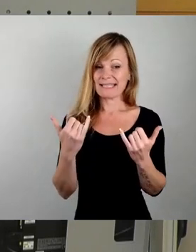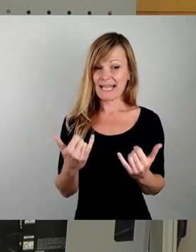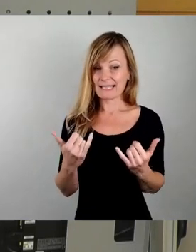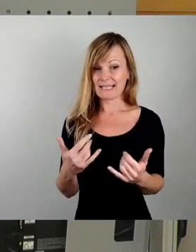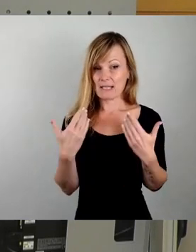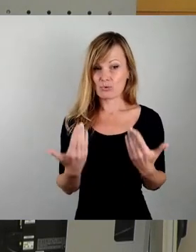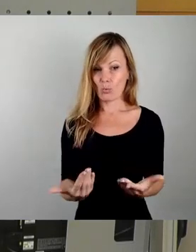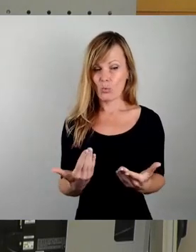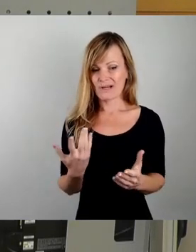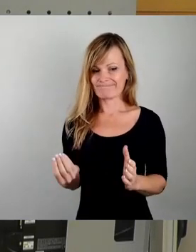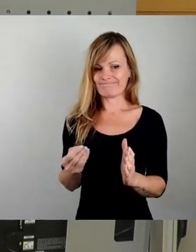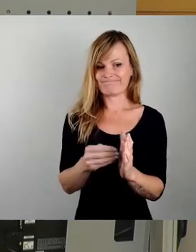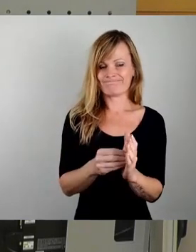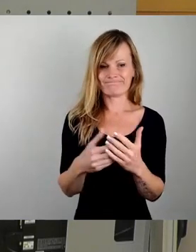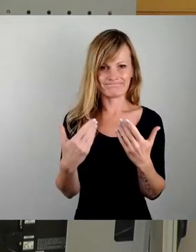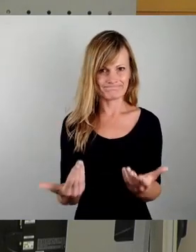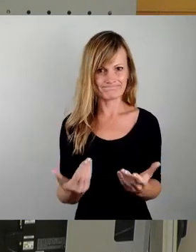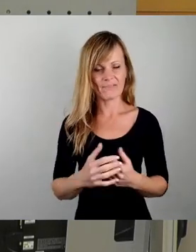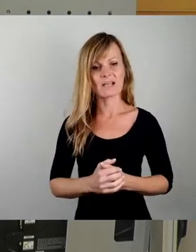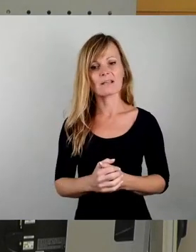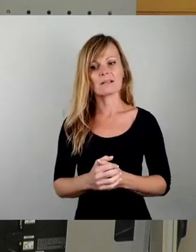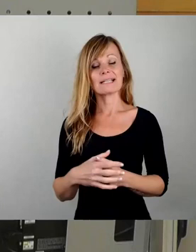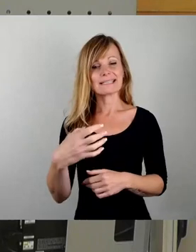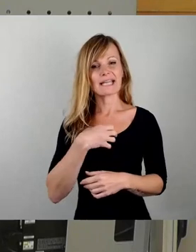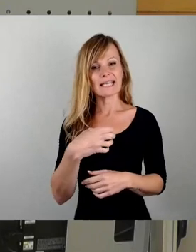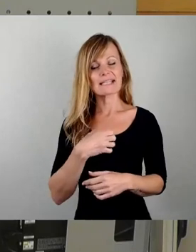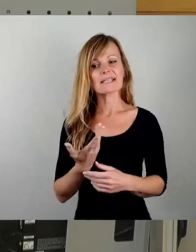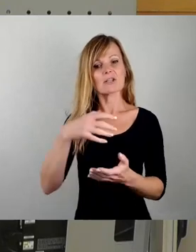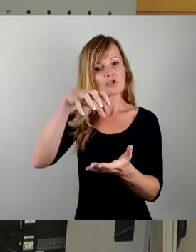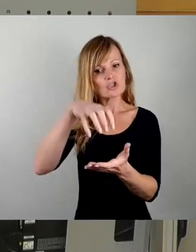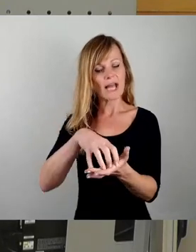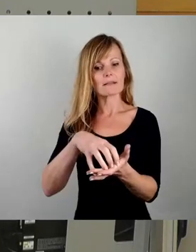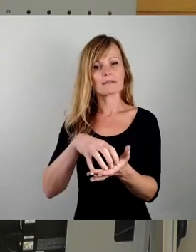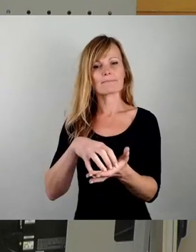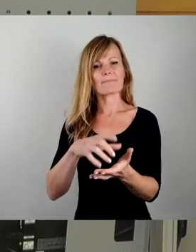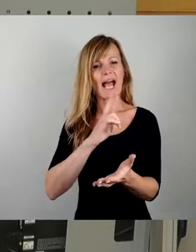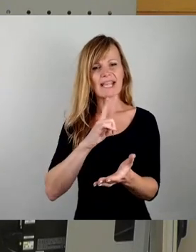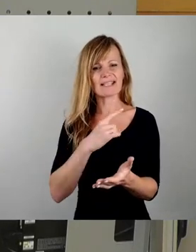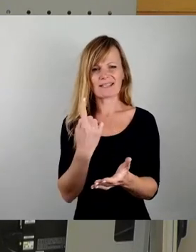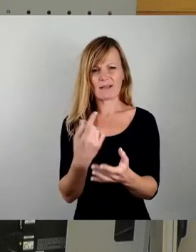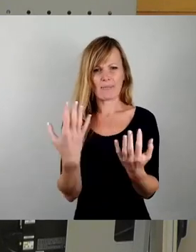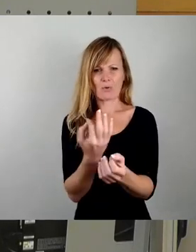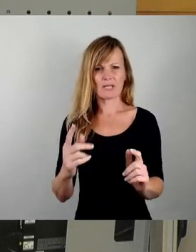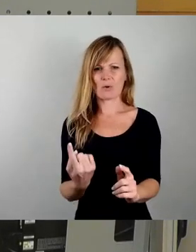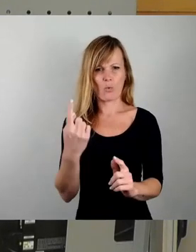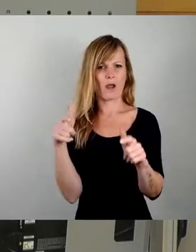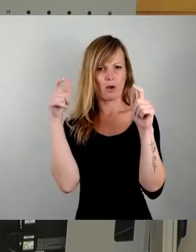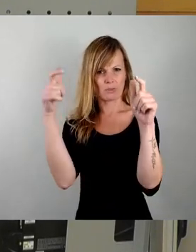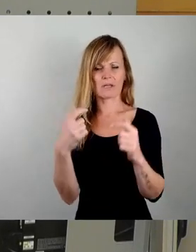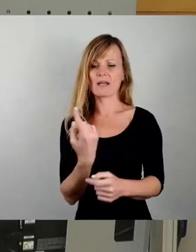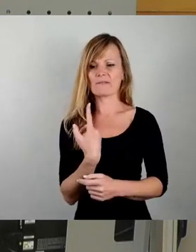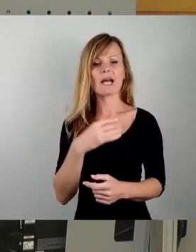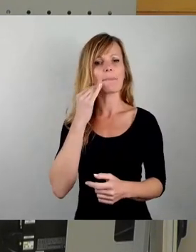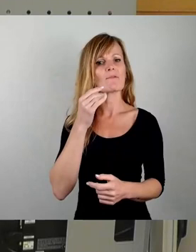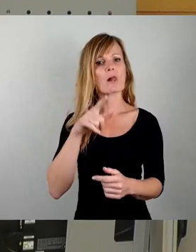einzubringen. Dresden ist eine Stadt, die ist nicht per se auf Hochhäuser angewiesen. Wir haben eine Bevölkerungsdichte